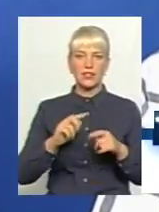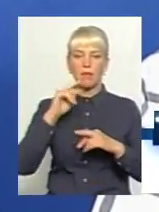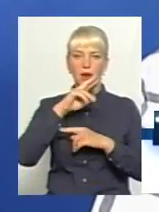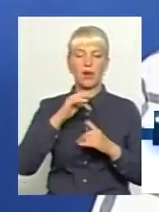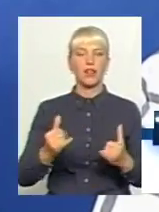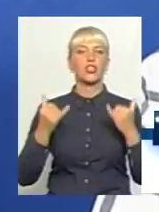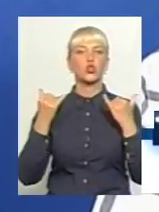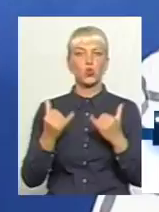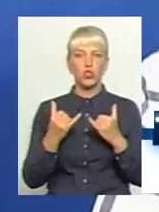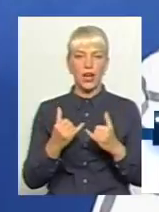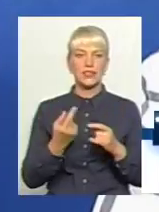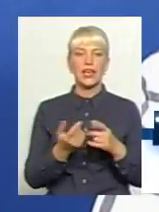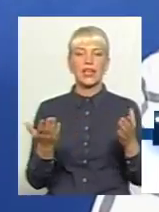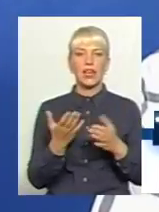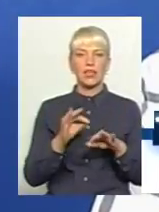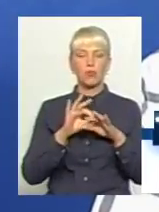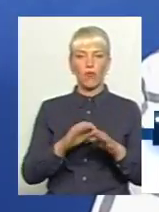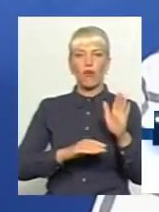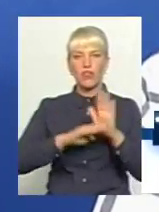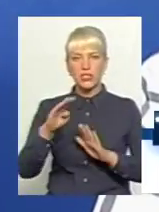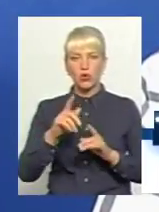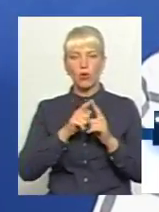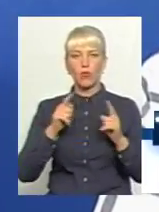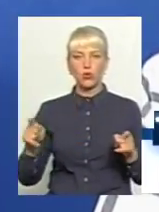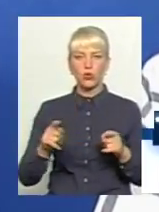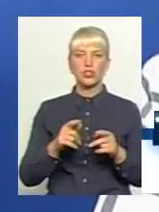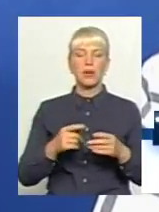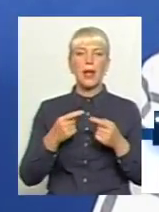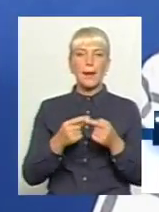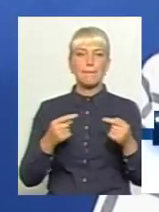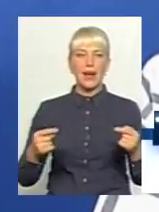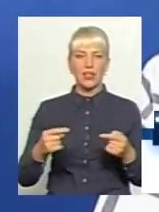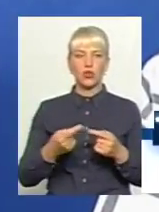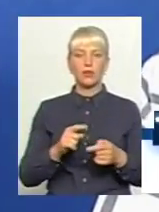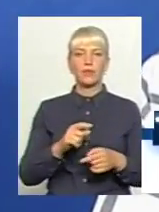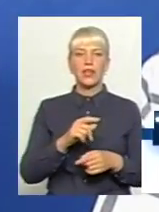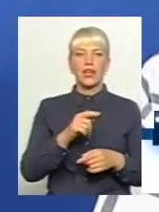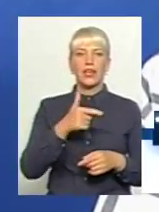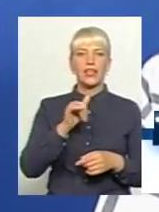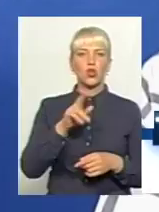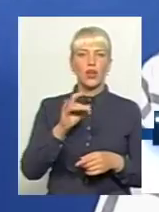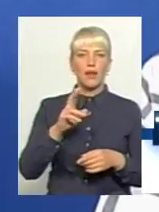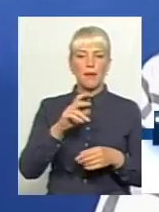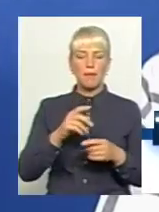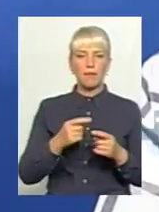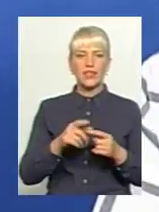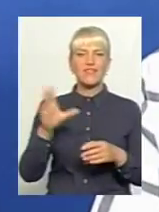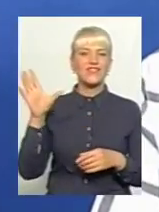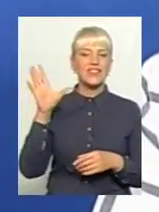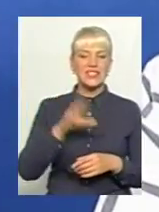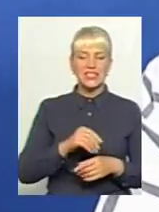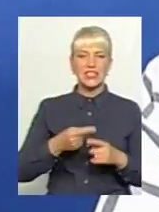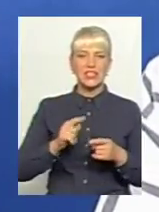сучасні апарати, які в нас проводяться високопоточним методом, бікарбонатним розчином, абсолютно всі санкци